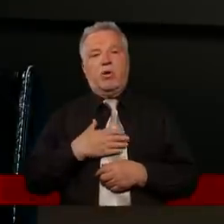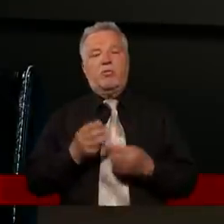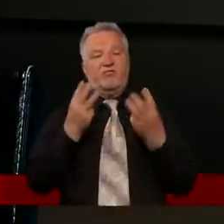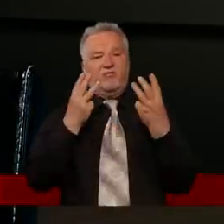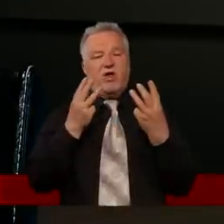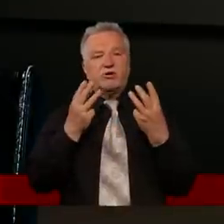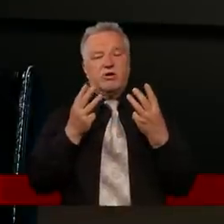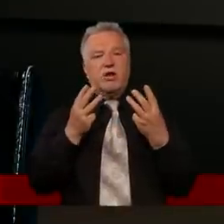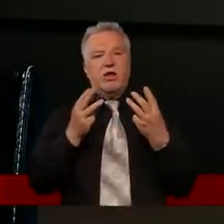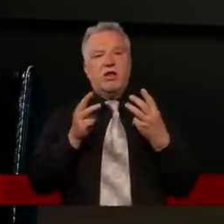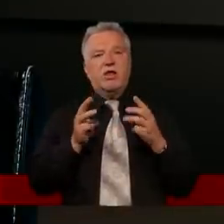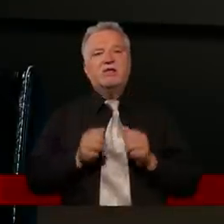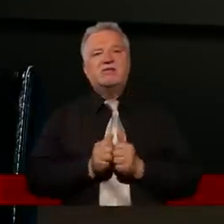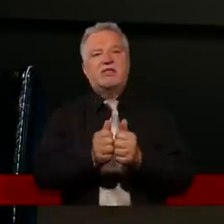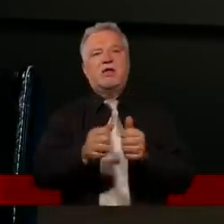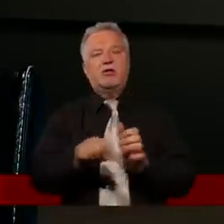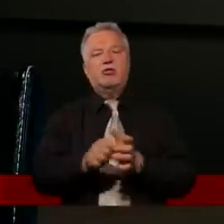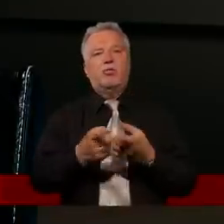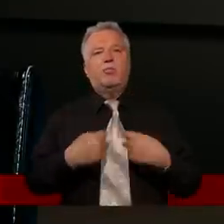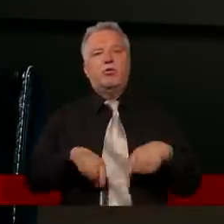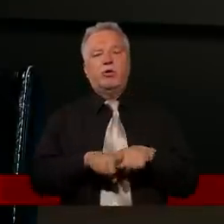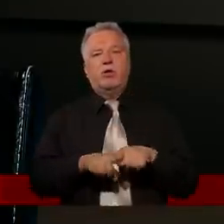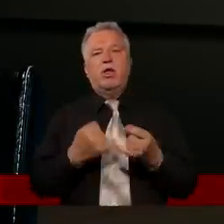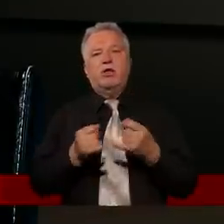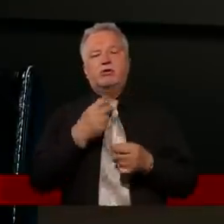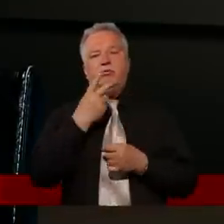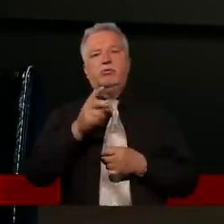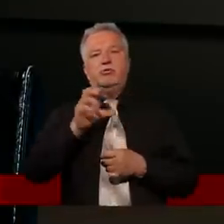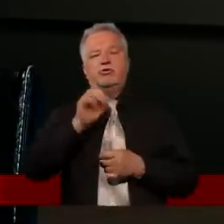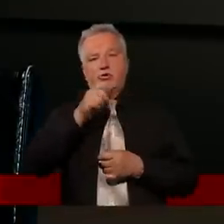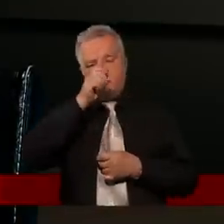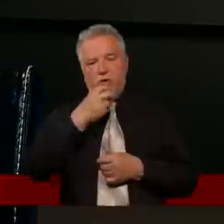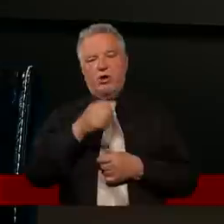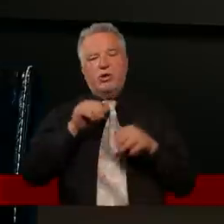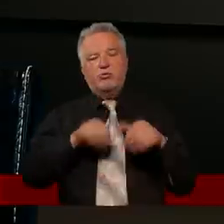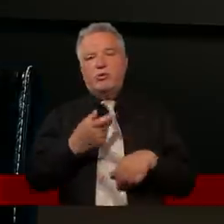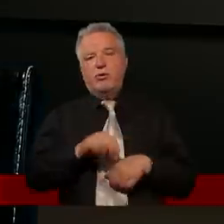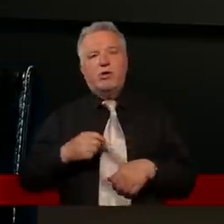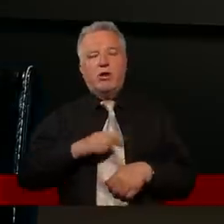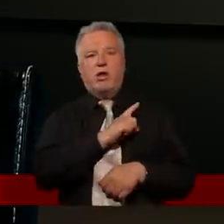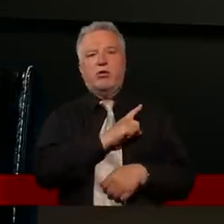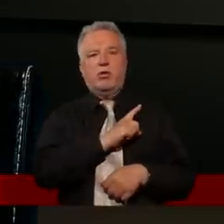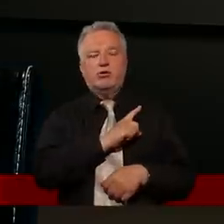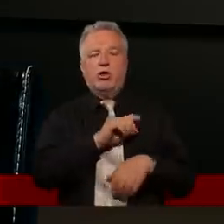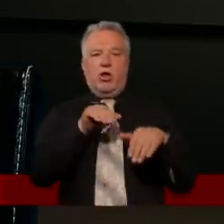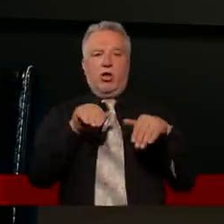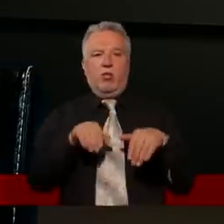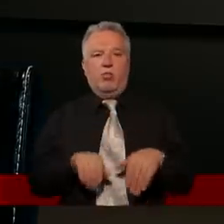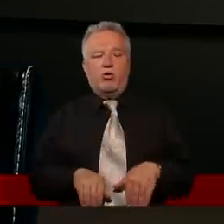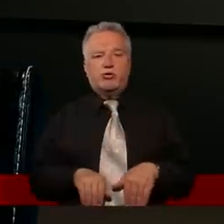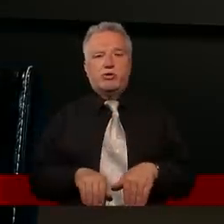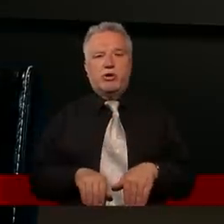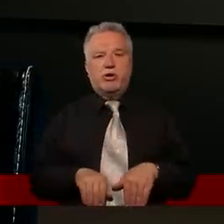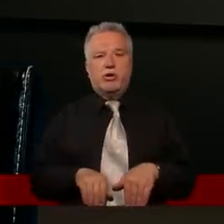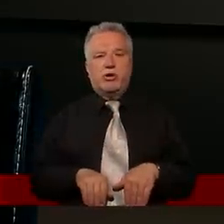ważną rolę do spełnienia. Jeżeli widzimy coś złego, nie możemy nie reagować, bo być może